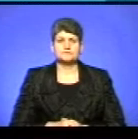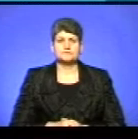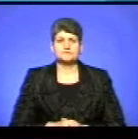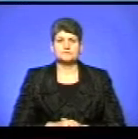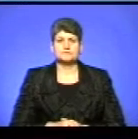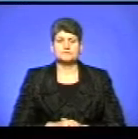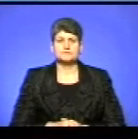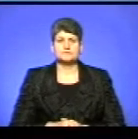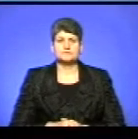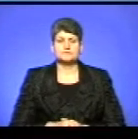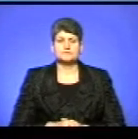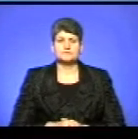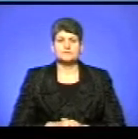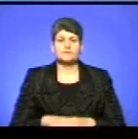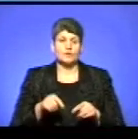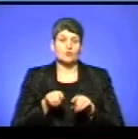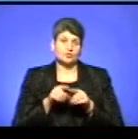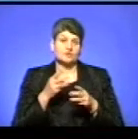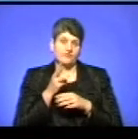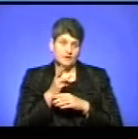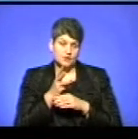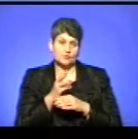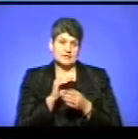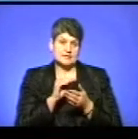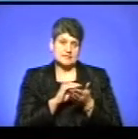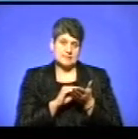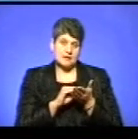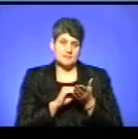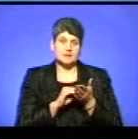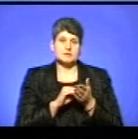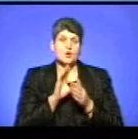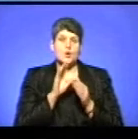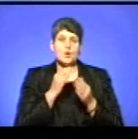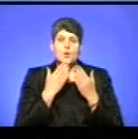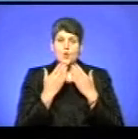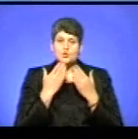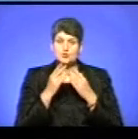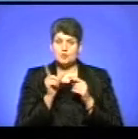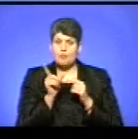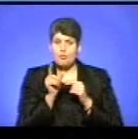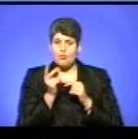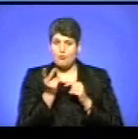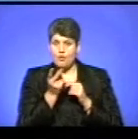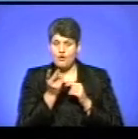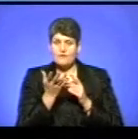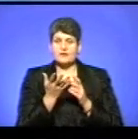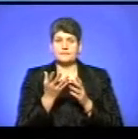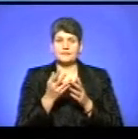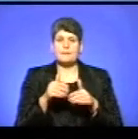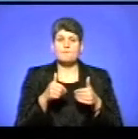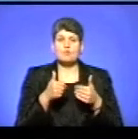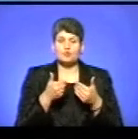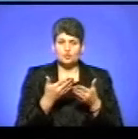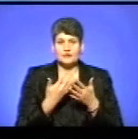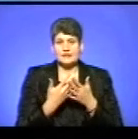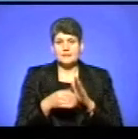Дякую за перегляд! Зокрема, розмови, де представник Почаївської лаври пропонує